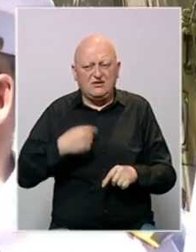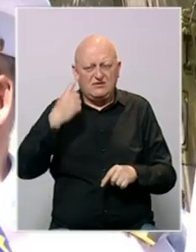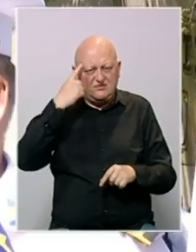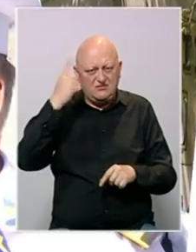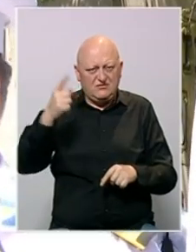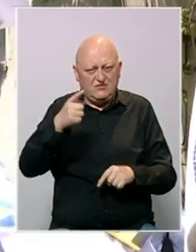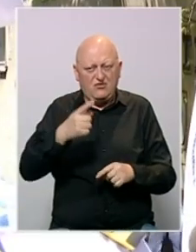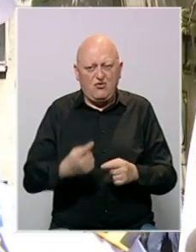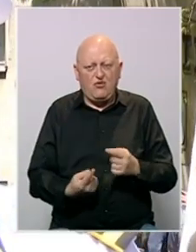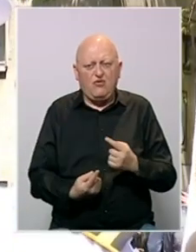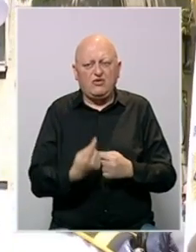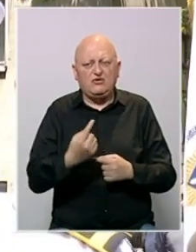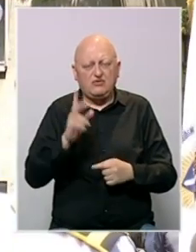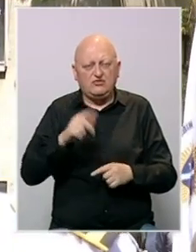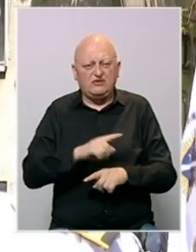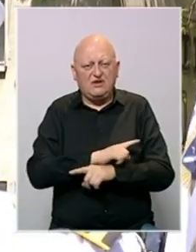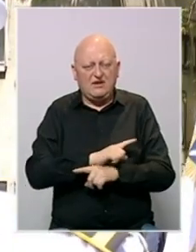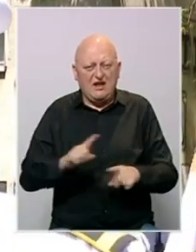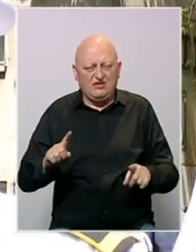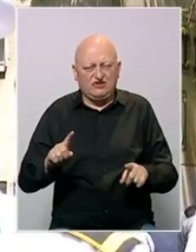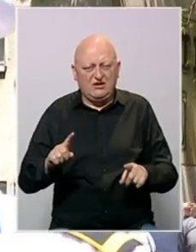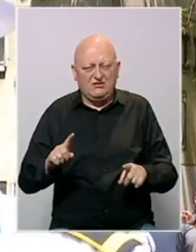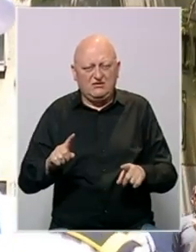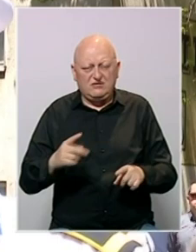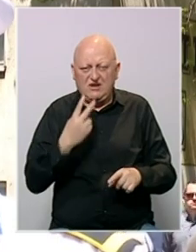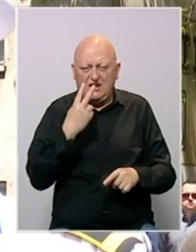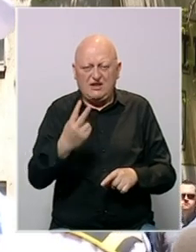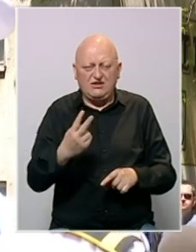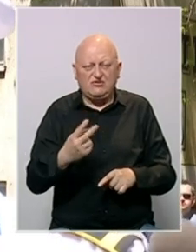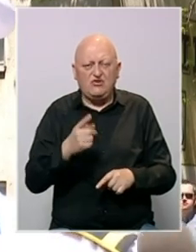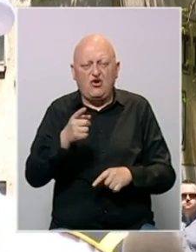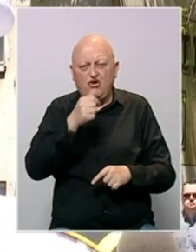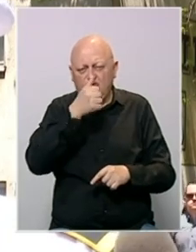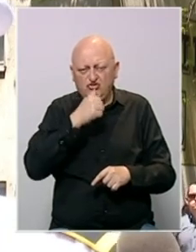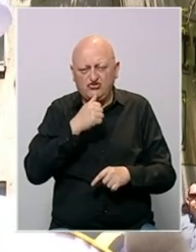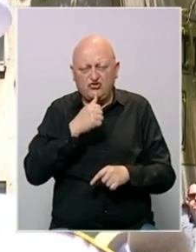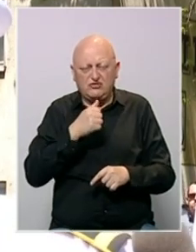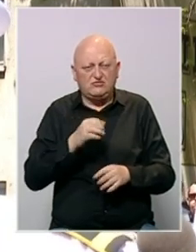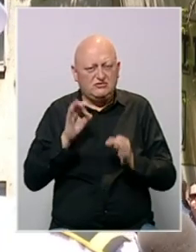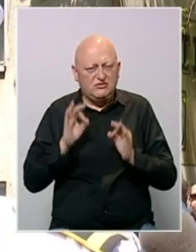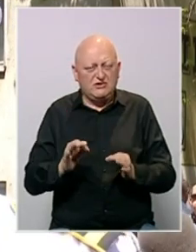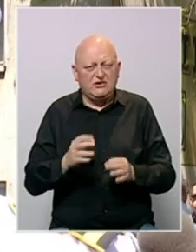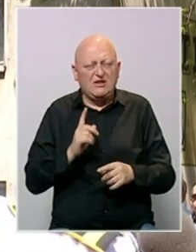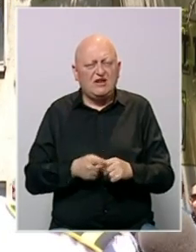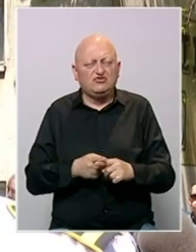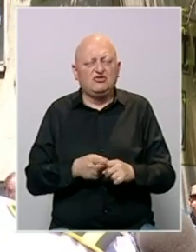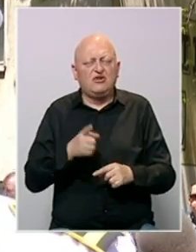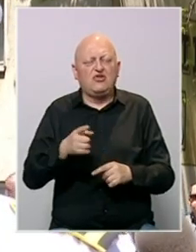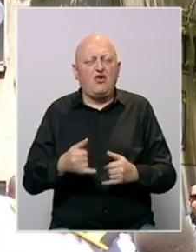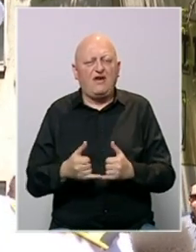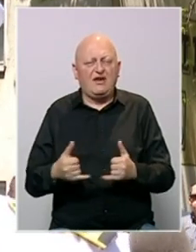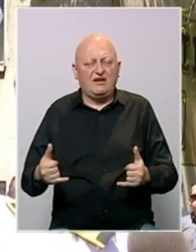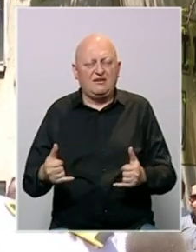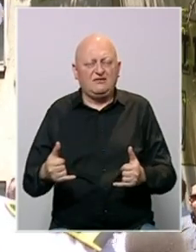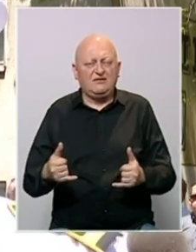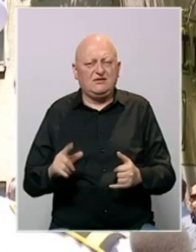toga da na ovaj događaj mogu postojati različita gledišta, međutim ono što je nepobitno, činjenica da ovaj grad